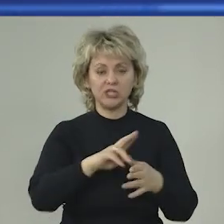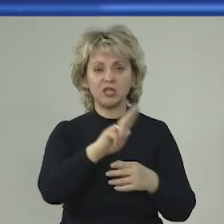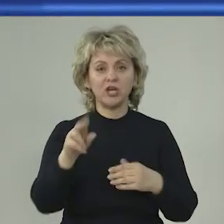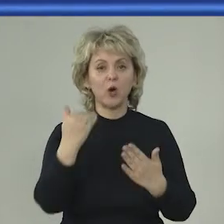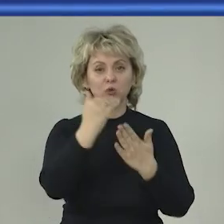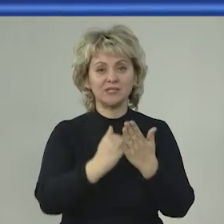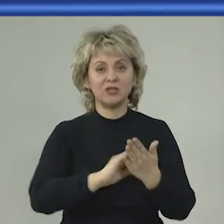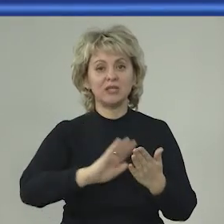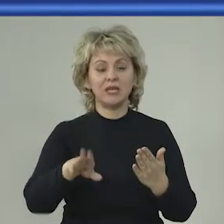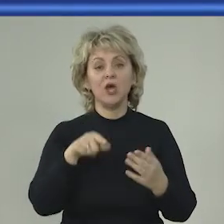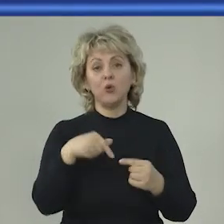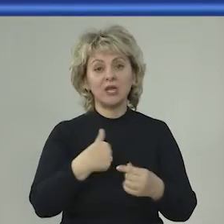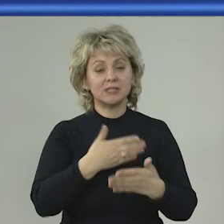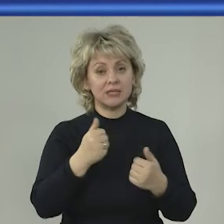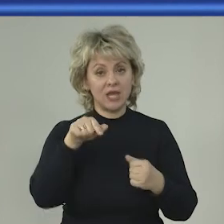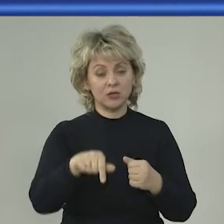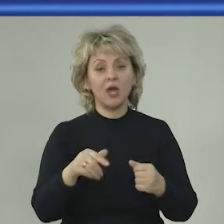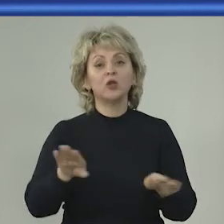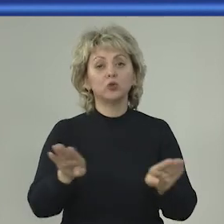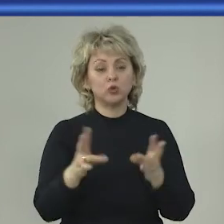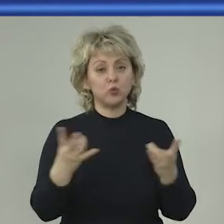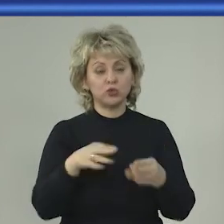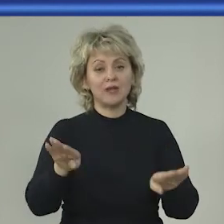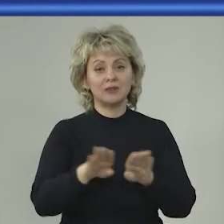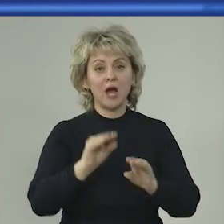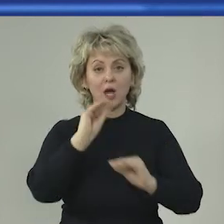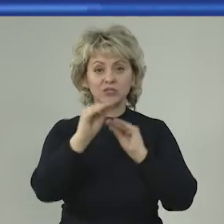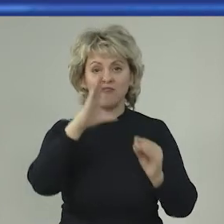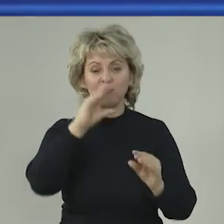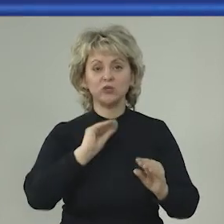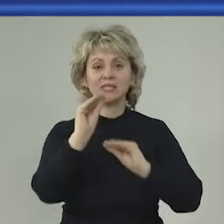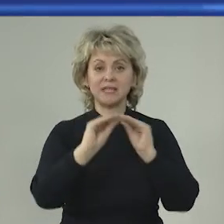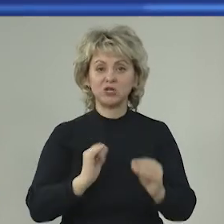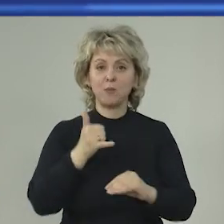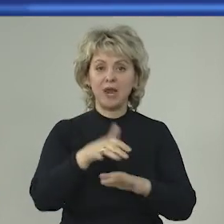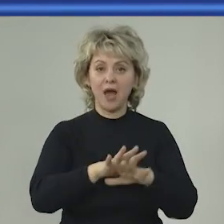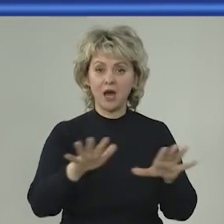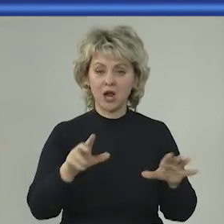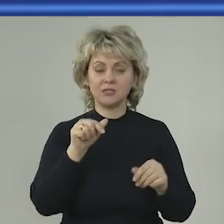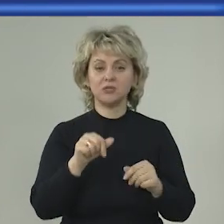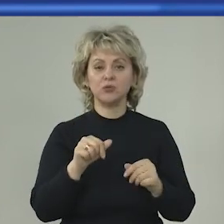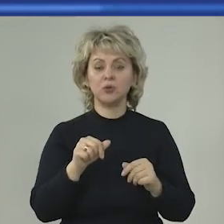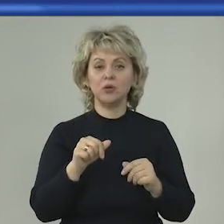никакой другой задачи у нас не стоит. Мы также должны обеспечивать водоснабжение, мелиорацию,